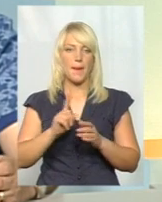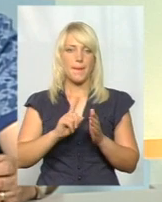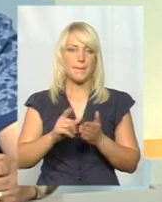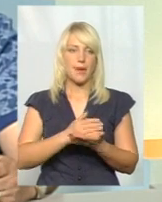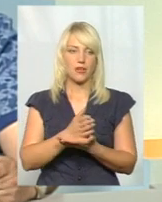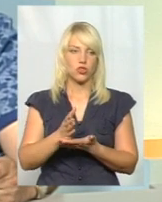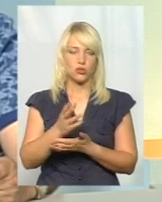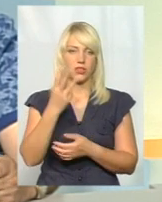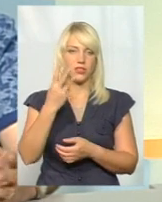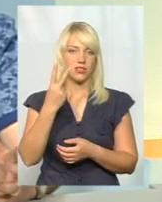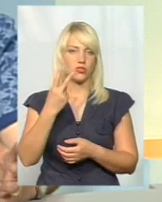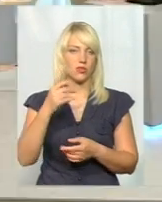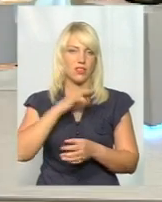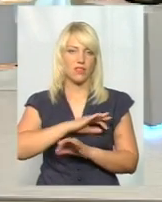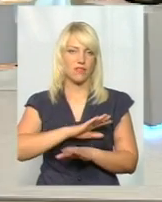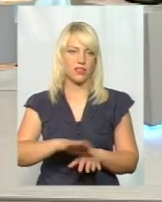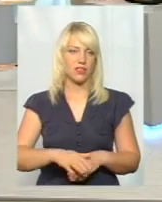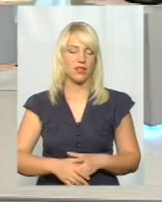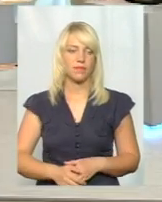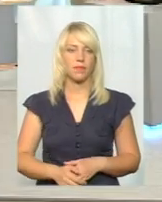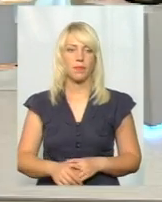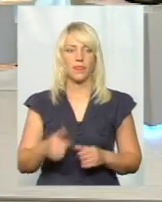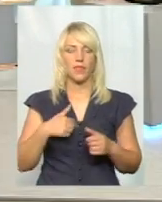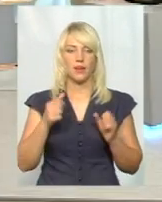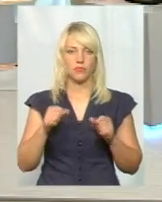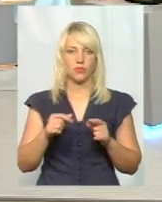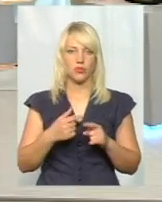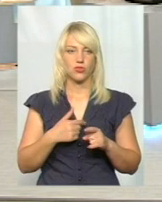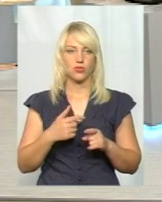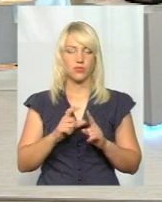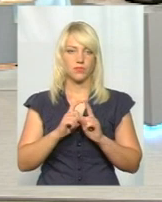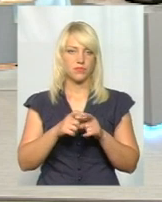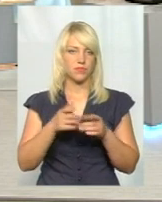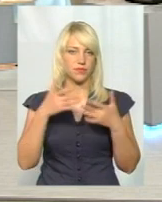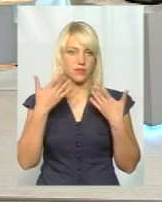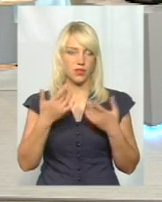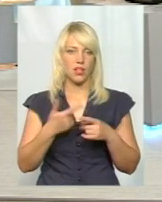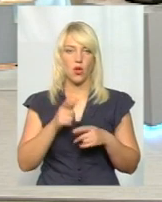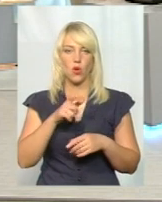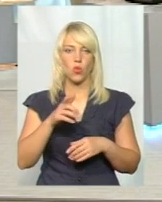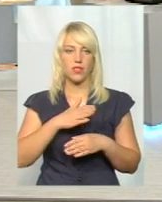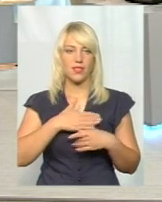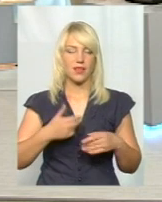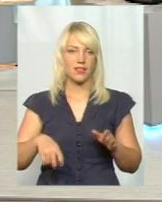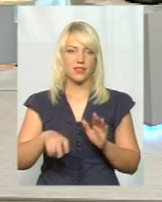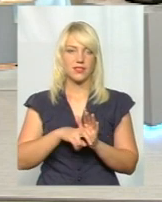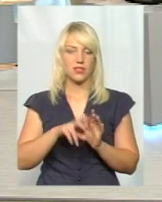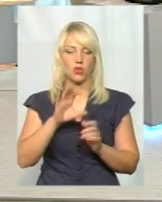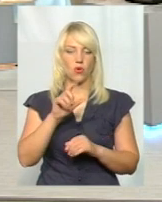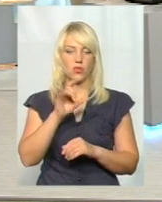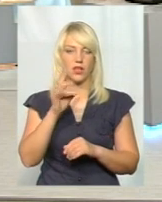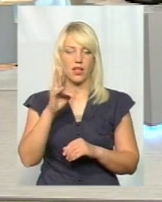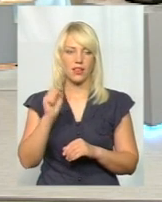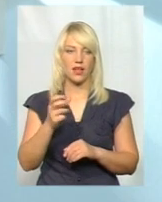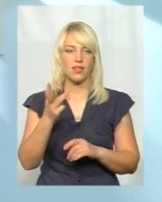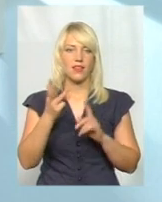маршрут не рентабельний. Я можу дати дуже елімітарну відповідь. Люди не хочуть сісти з озерної на третій